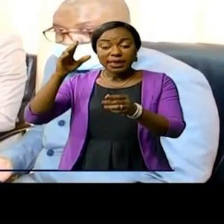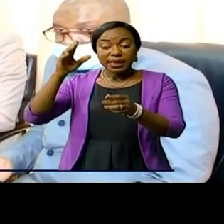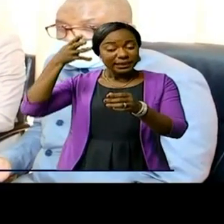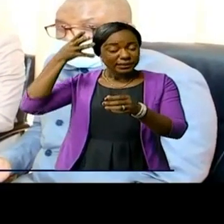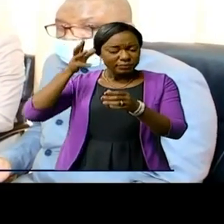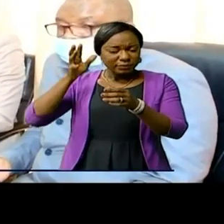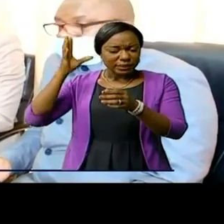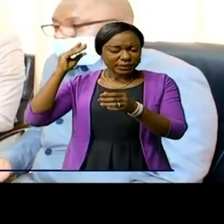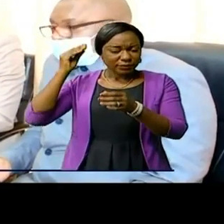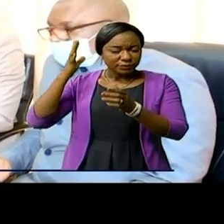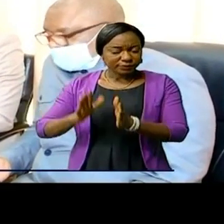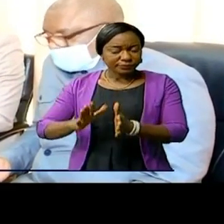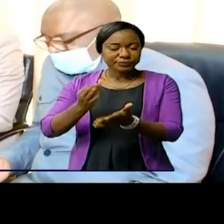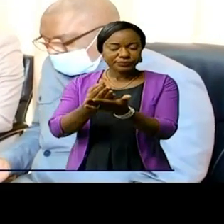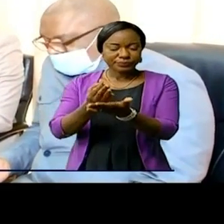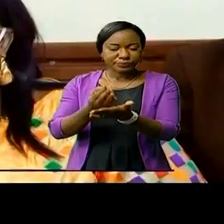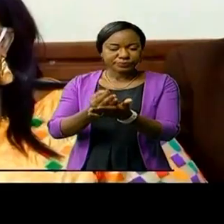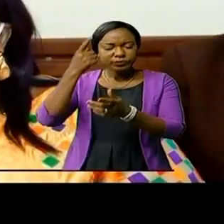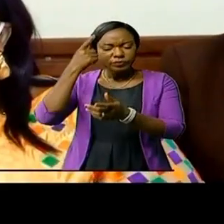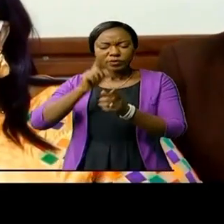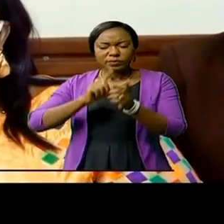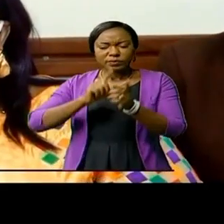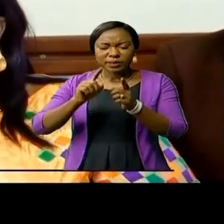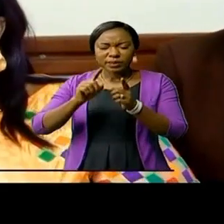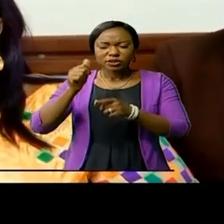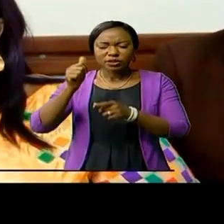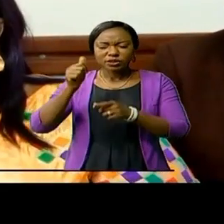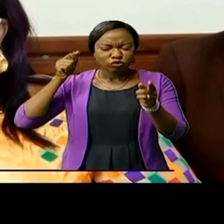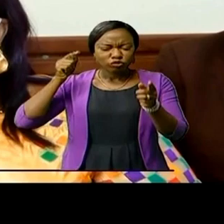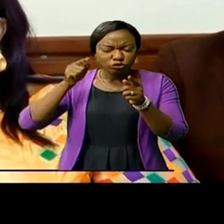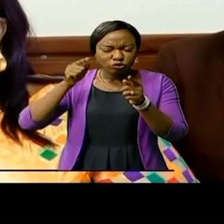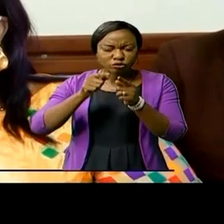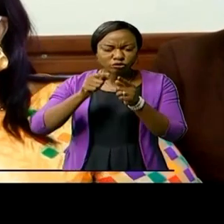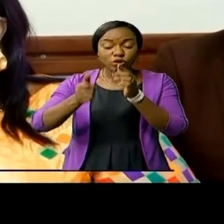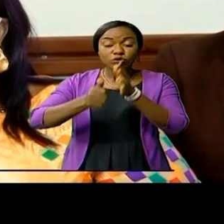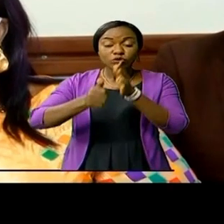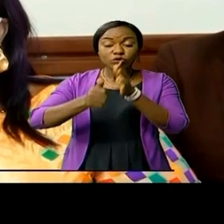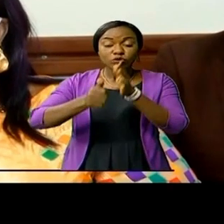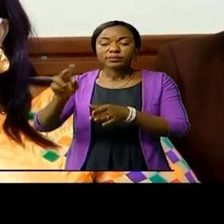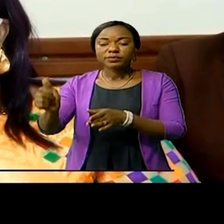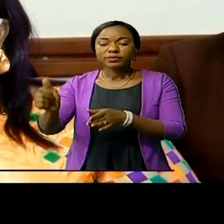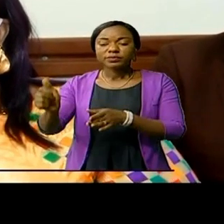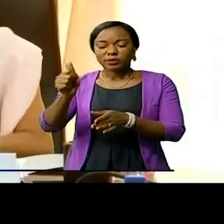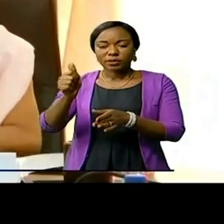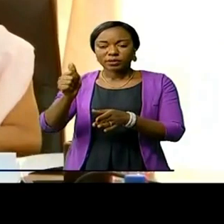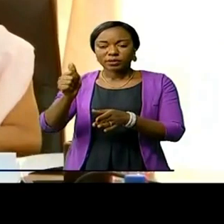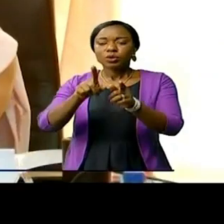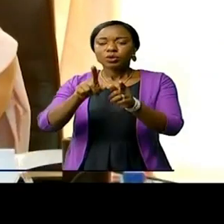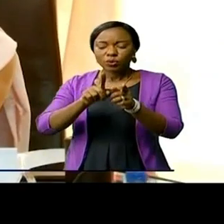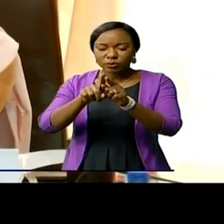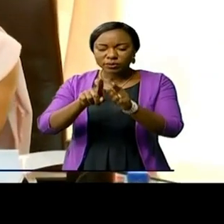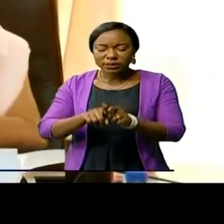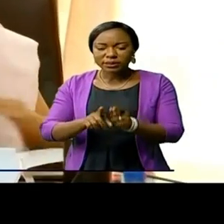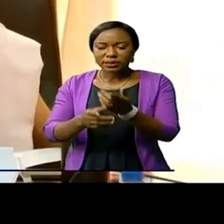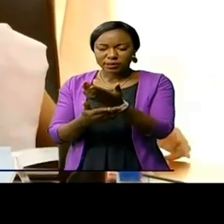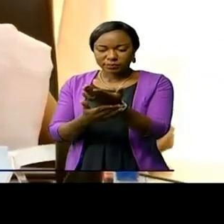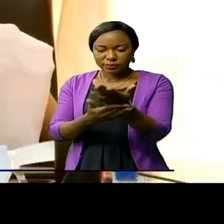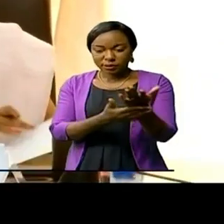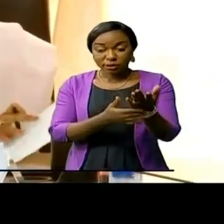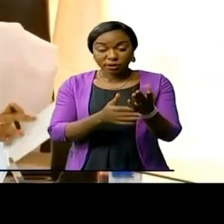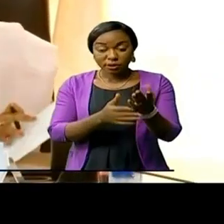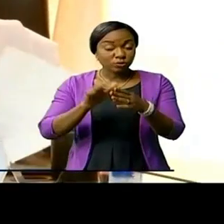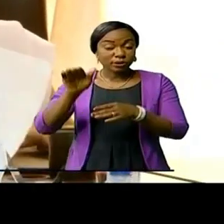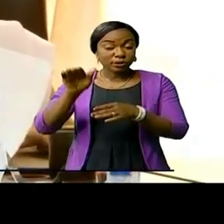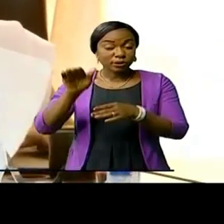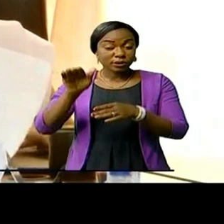pour faire le point de janvier à octobre 2021. La vice-ministre, Onège Insélé, a demandé à toutes les parties à s'activer